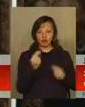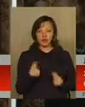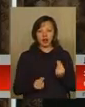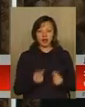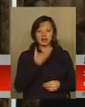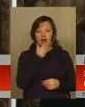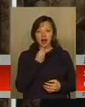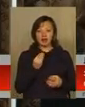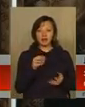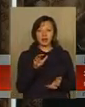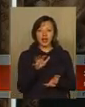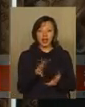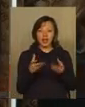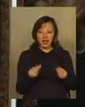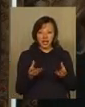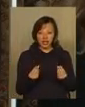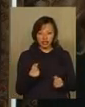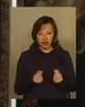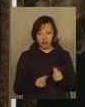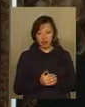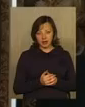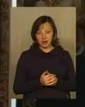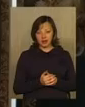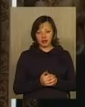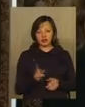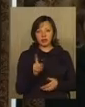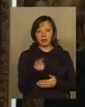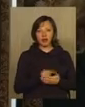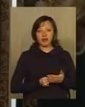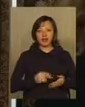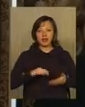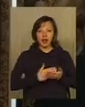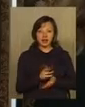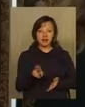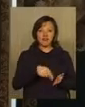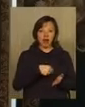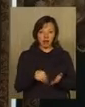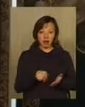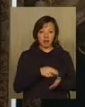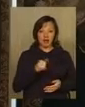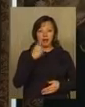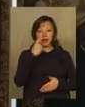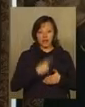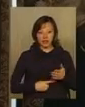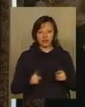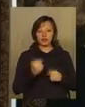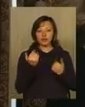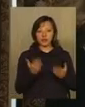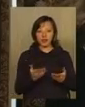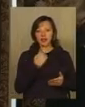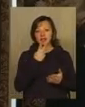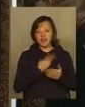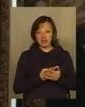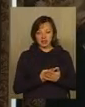гралися гарними іграшками, якісними іграшками, щоб ви малювали якісними фарбами. І повірте, щоб ви